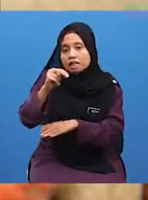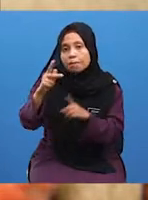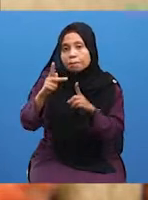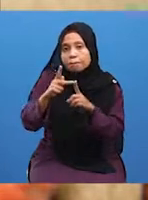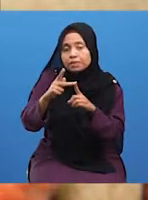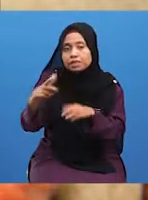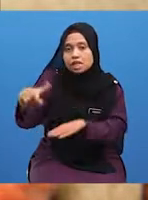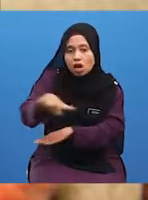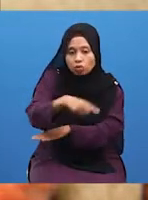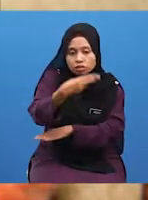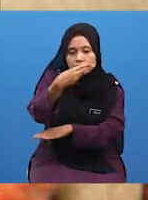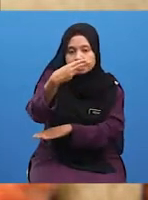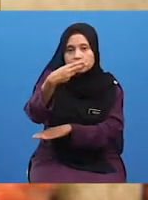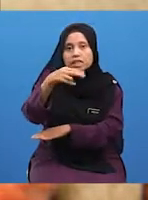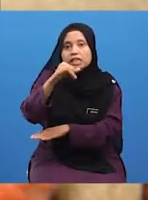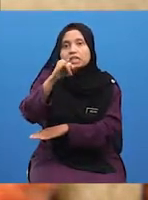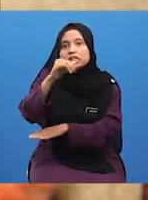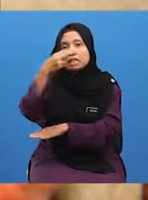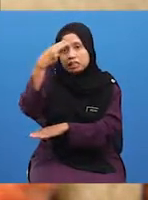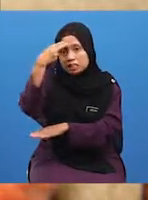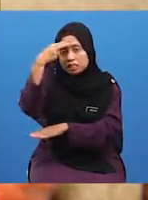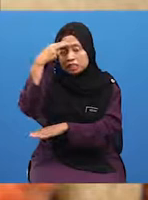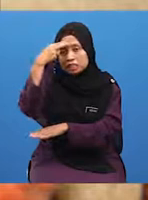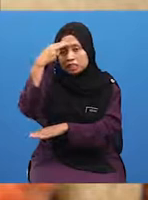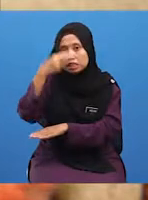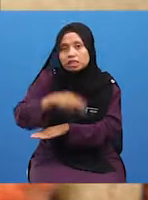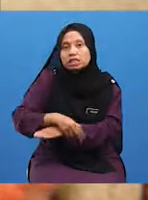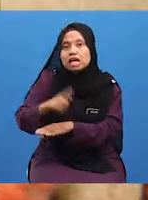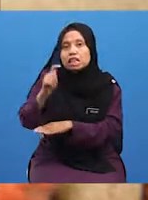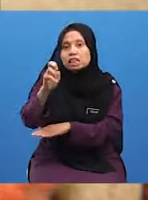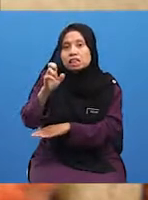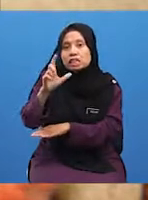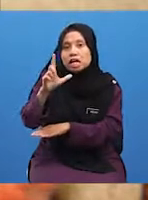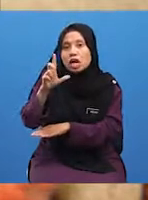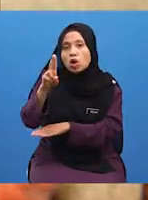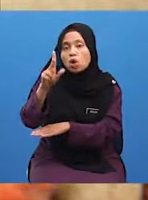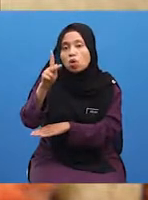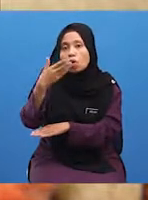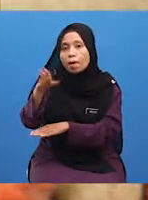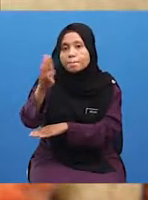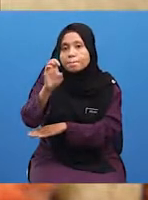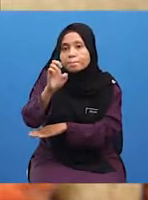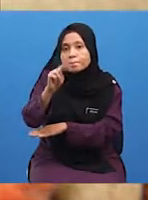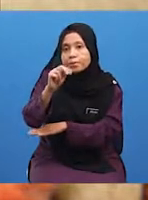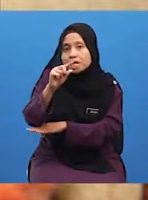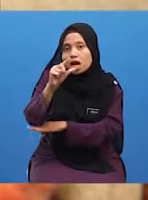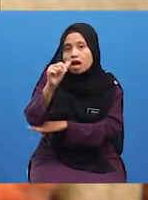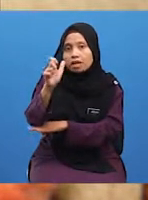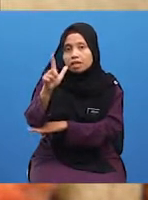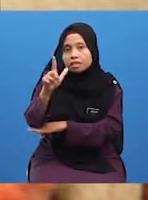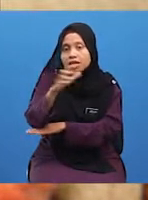Lautan Hindi, Kelah sebagai Teluk Bengkala, Laut Surf sebagai